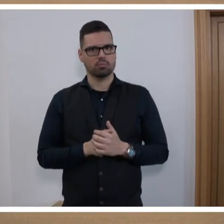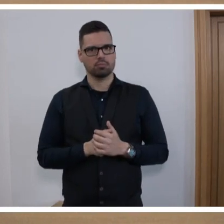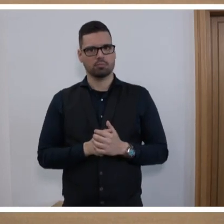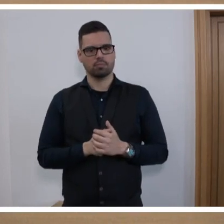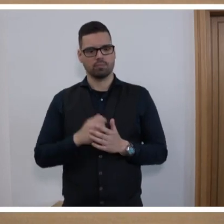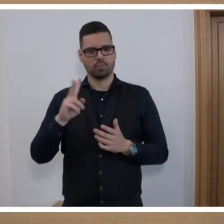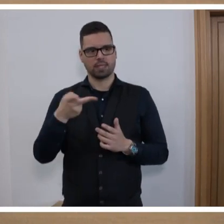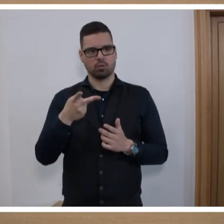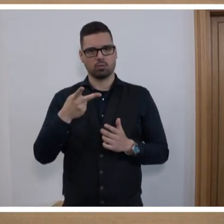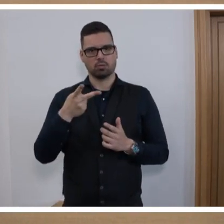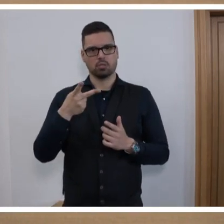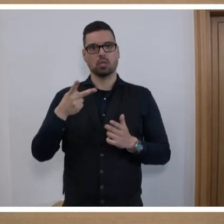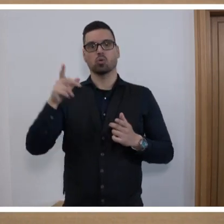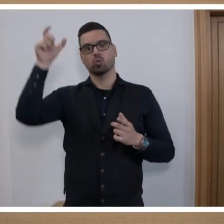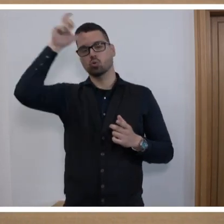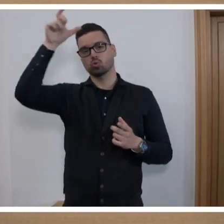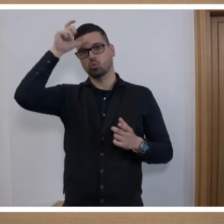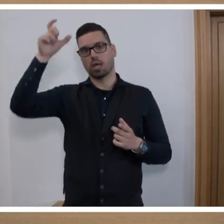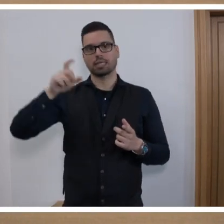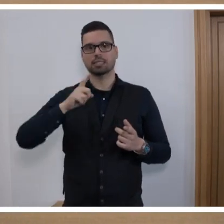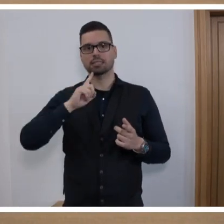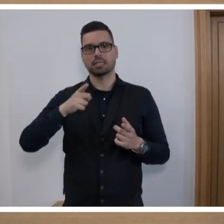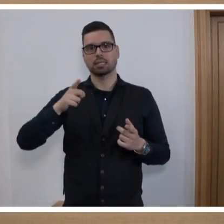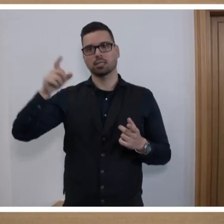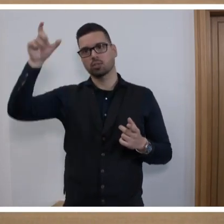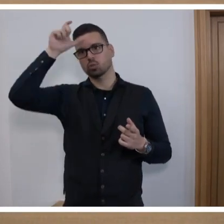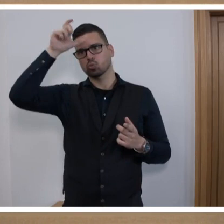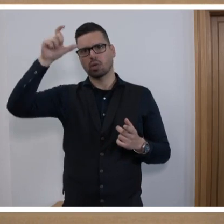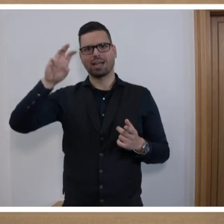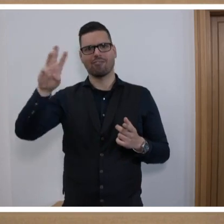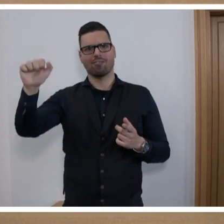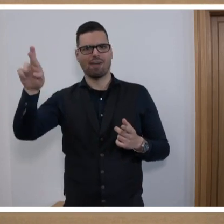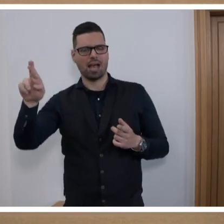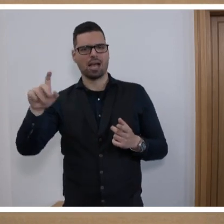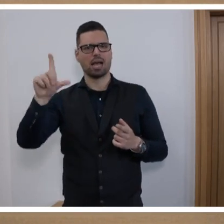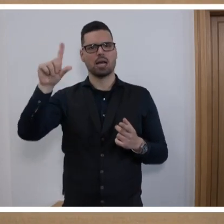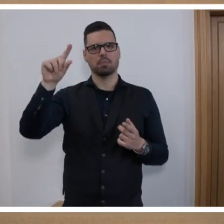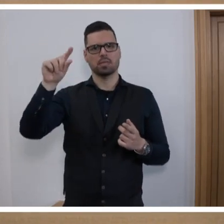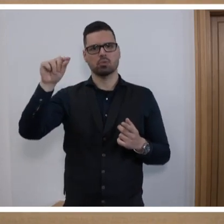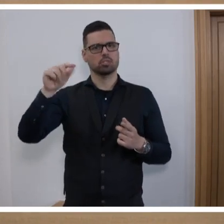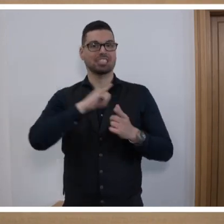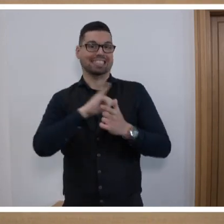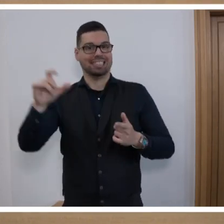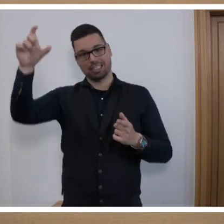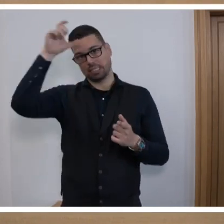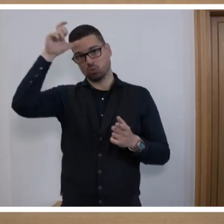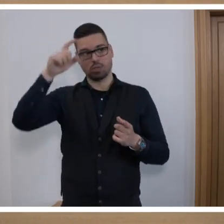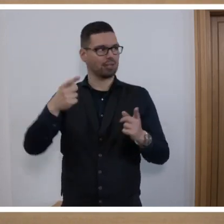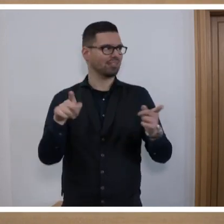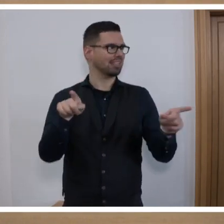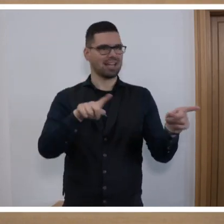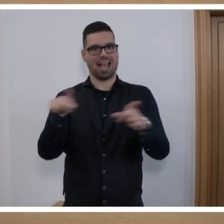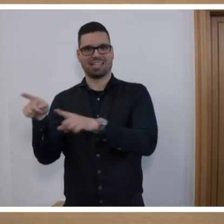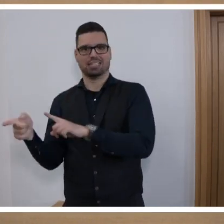Und Ausländer, also die Türken sagen, Türk-war, Türk-war. Das heißt, nicht jeder Türke ist wie der andere Türke.